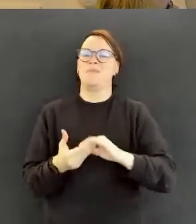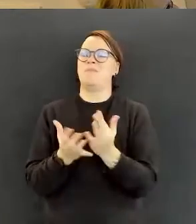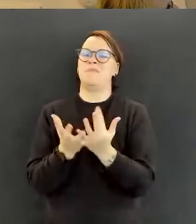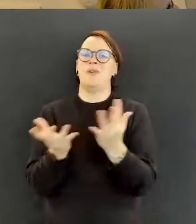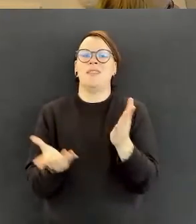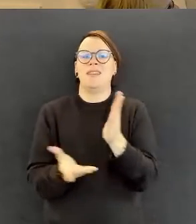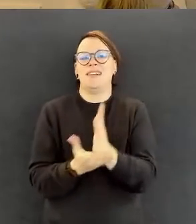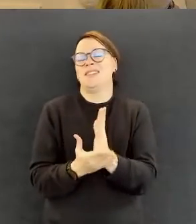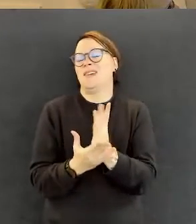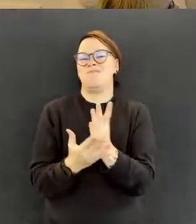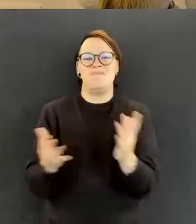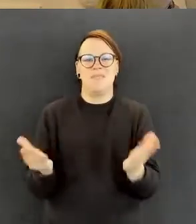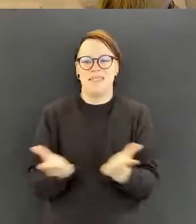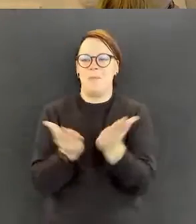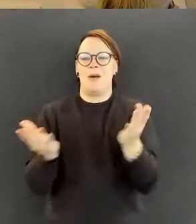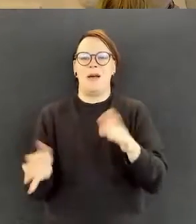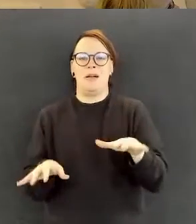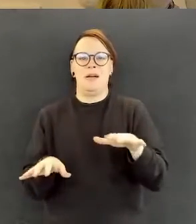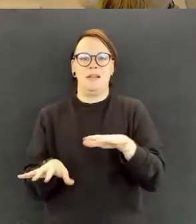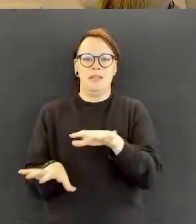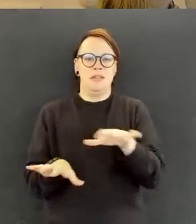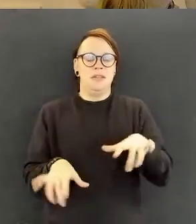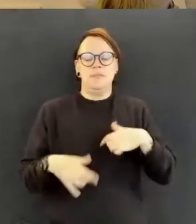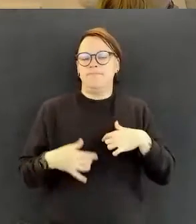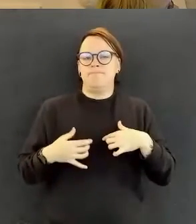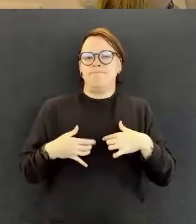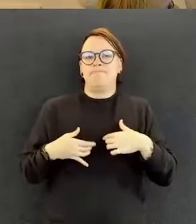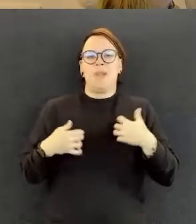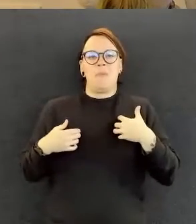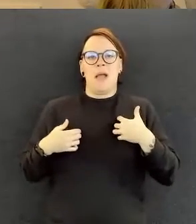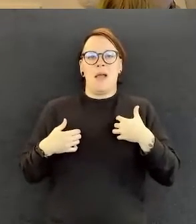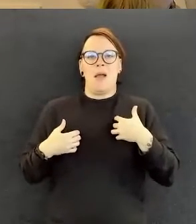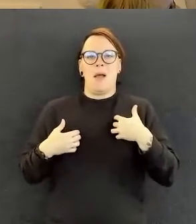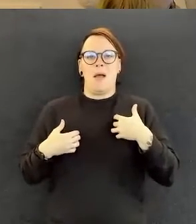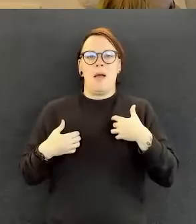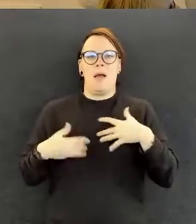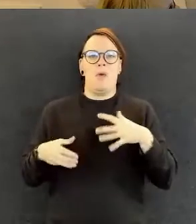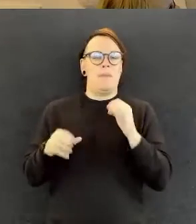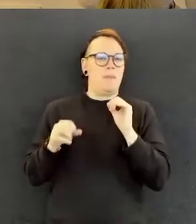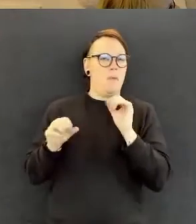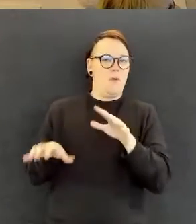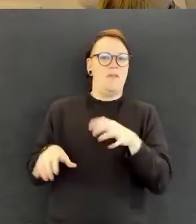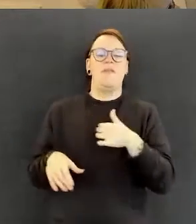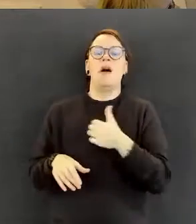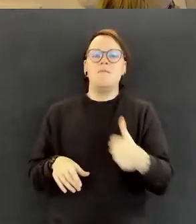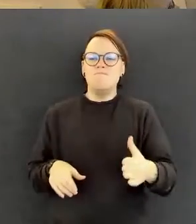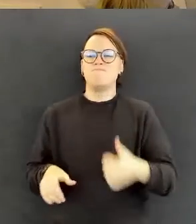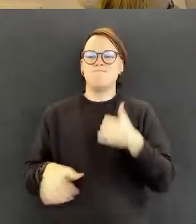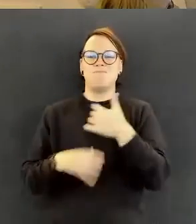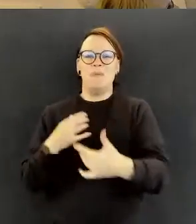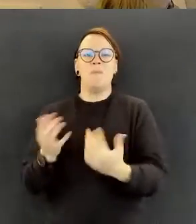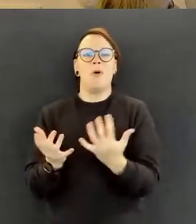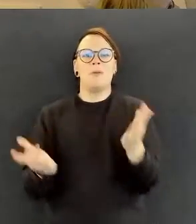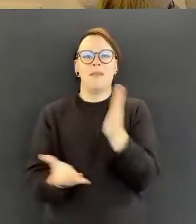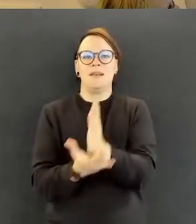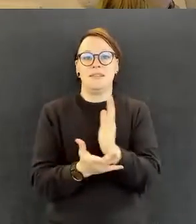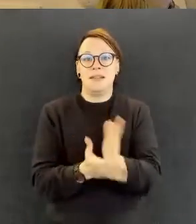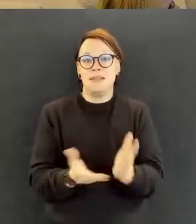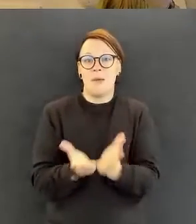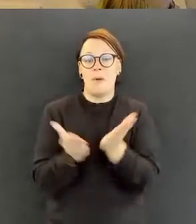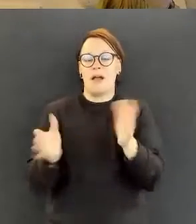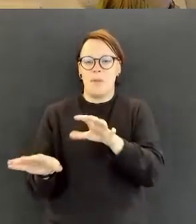Täytyy olla tarttumatta niihin tilaisuuksiin, mitä avautuu. Ja näin muodon sitten on ollut